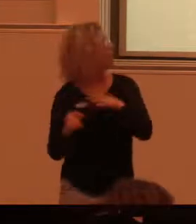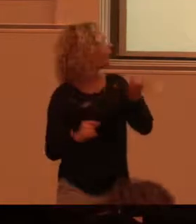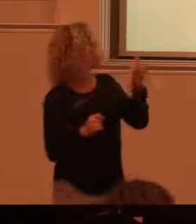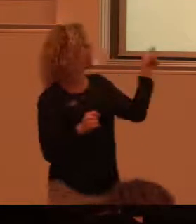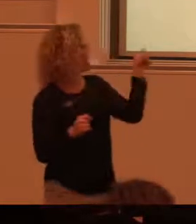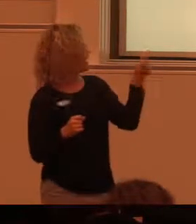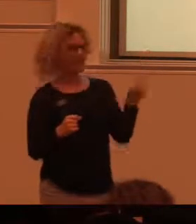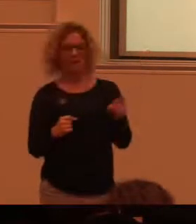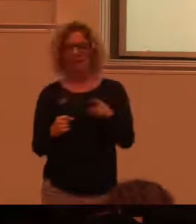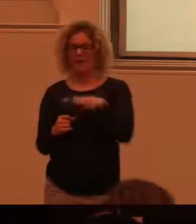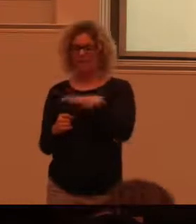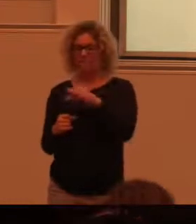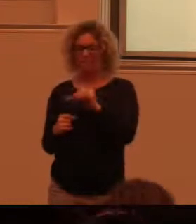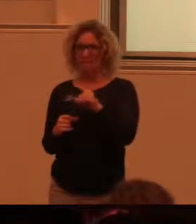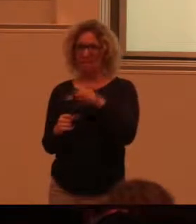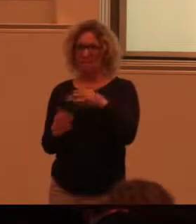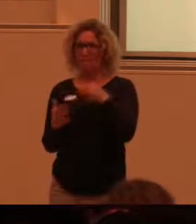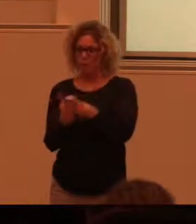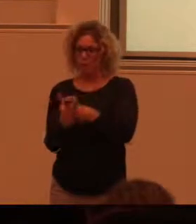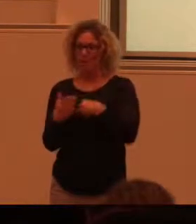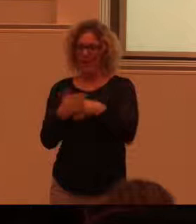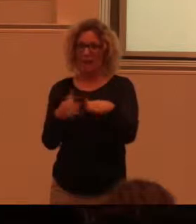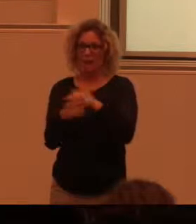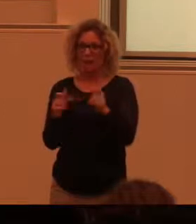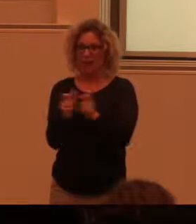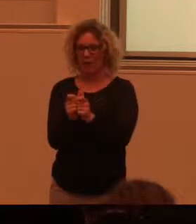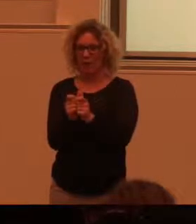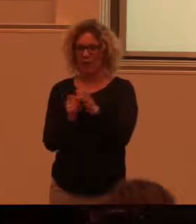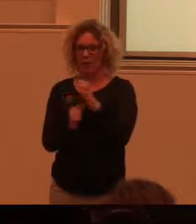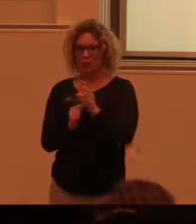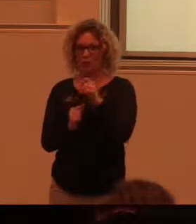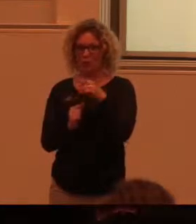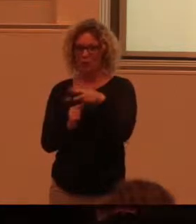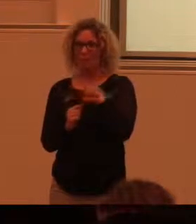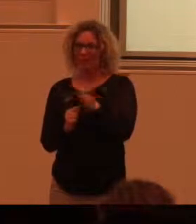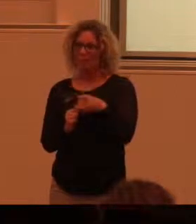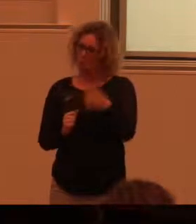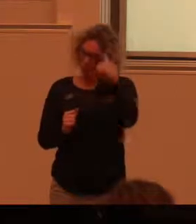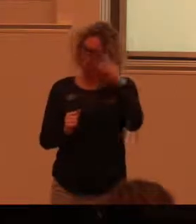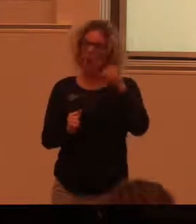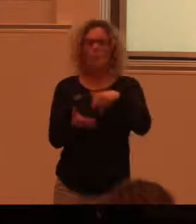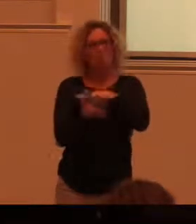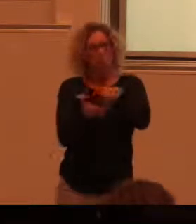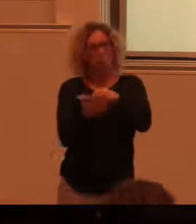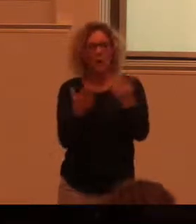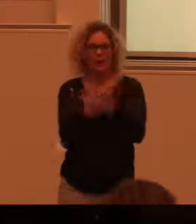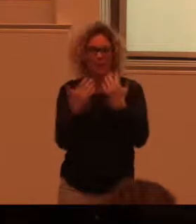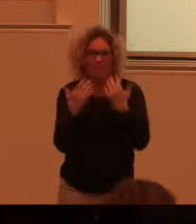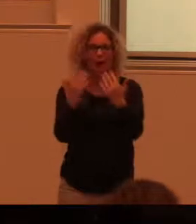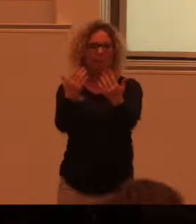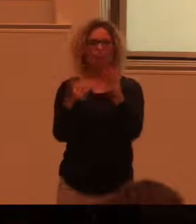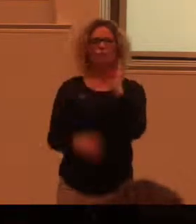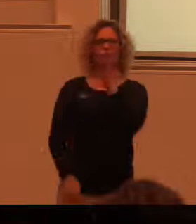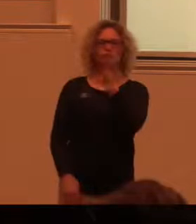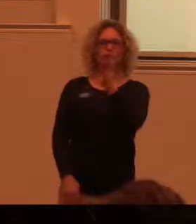Malmköpings hembygdsförening i Sörmland gjorde så att de tänkte till att går man uppe på gräsmattan. Går det